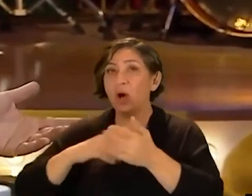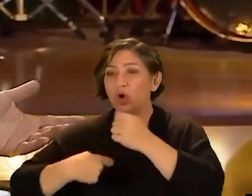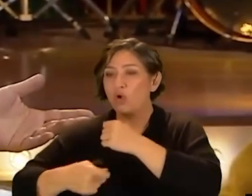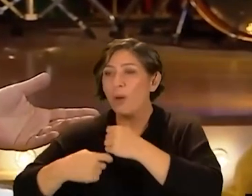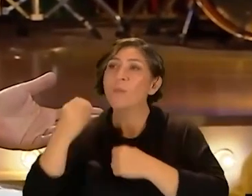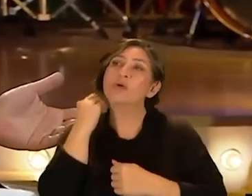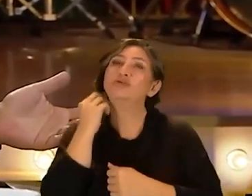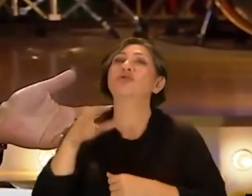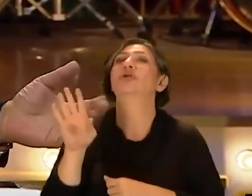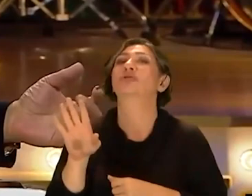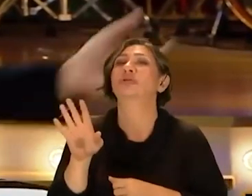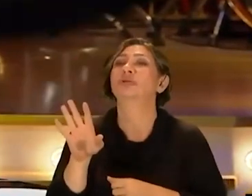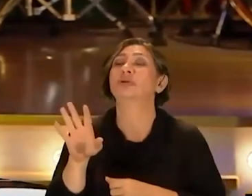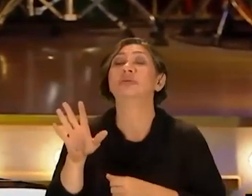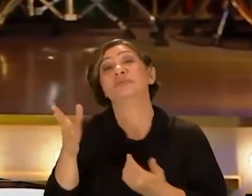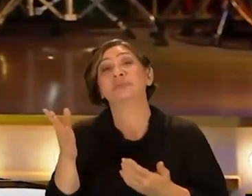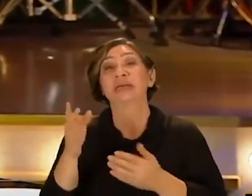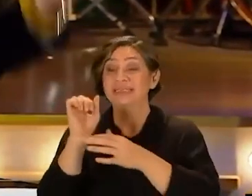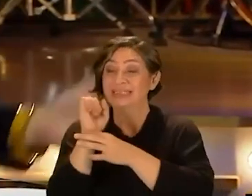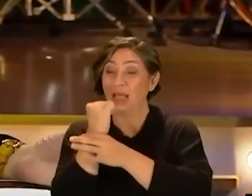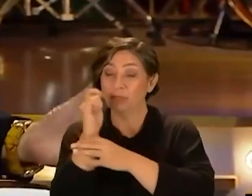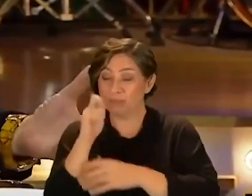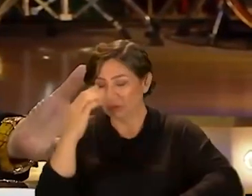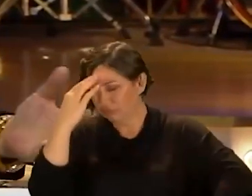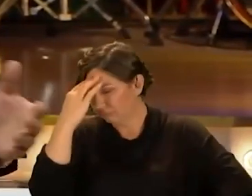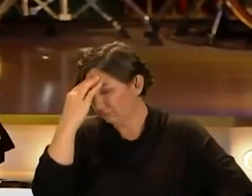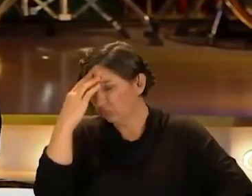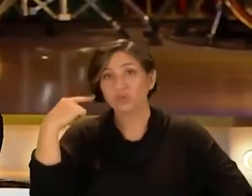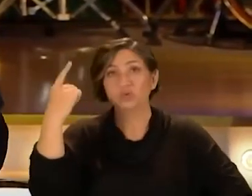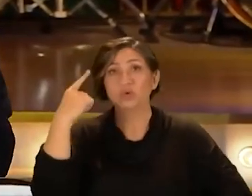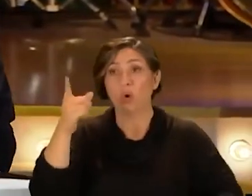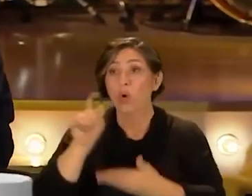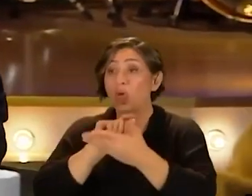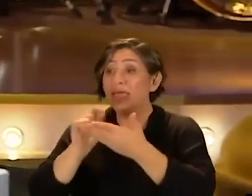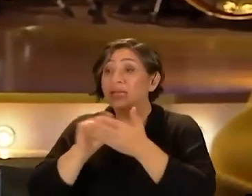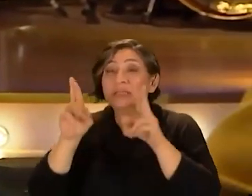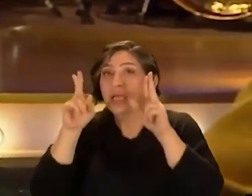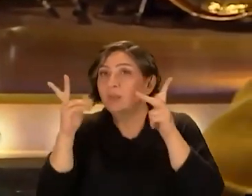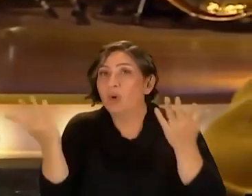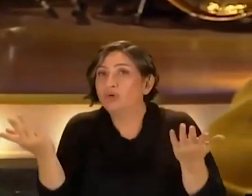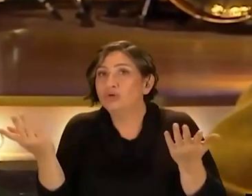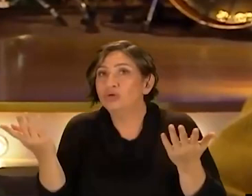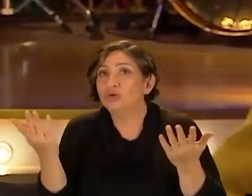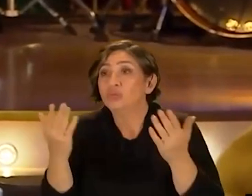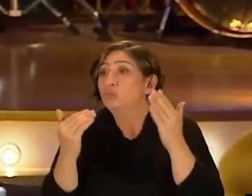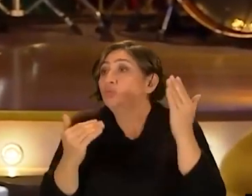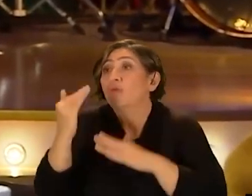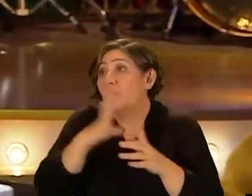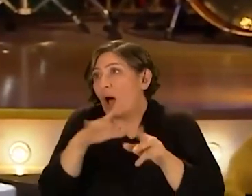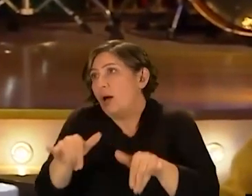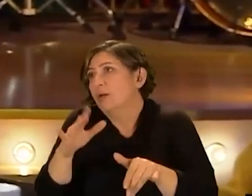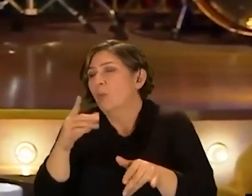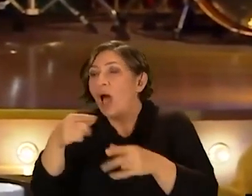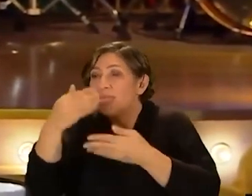kumar borcu yoktu ve sanat mı yapacağım falan diye düşünüyordu o yazarı tanımıyoruz büyük ihtimalle